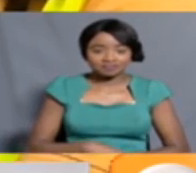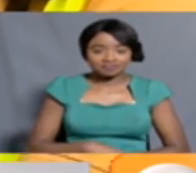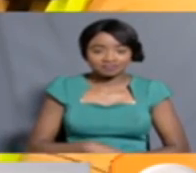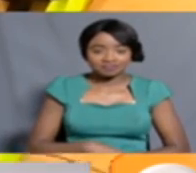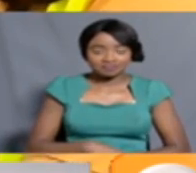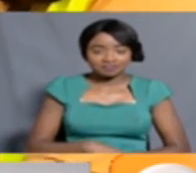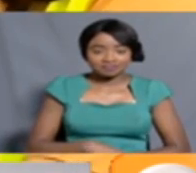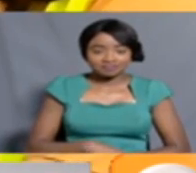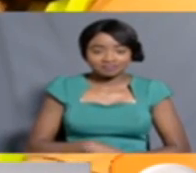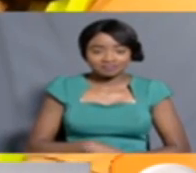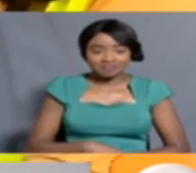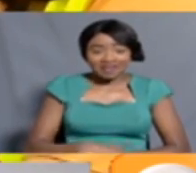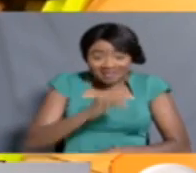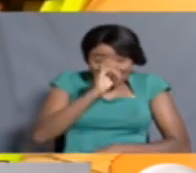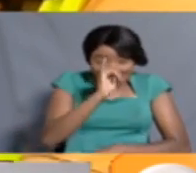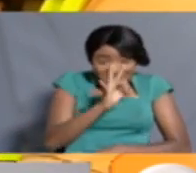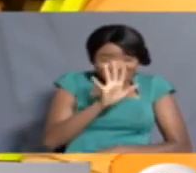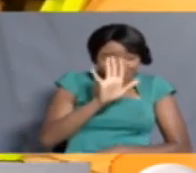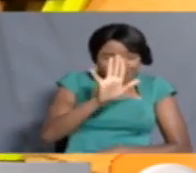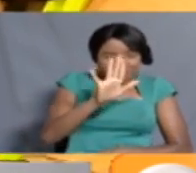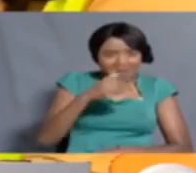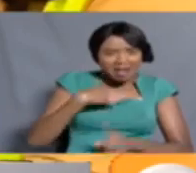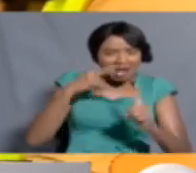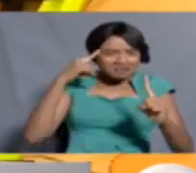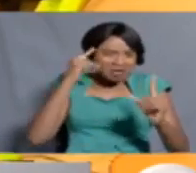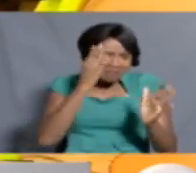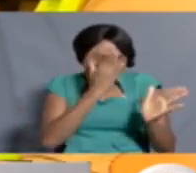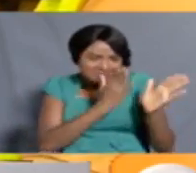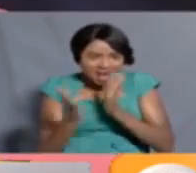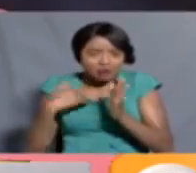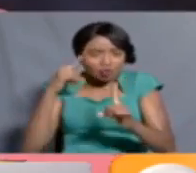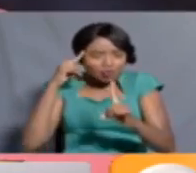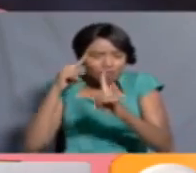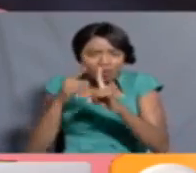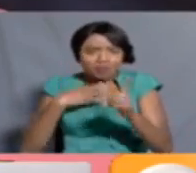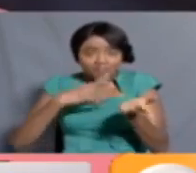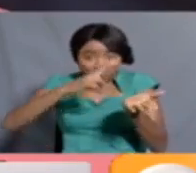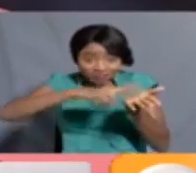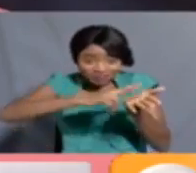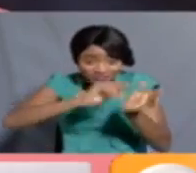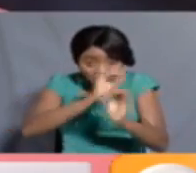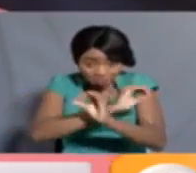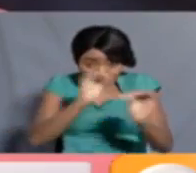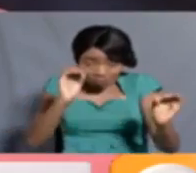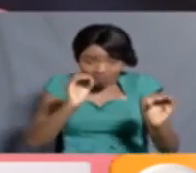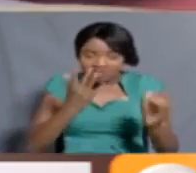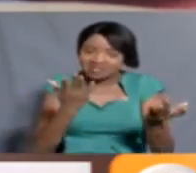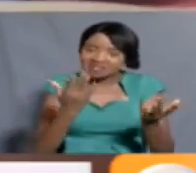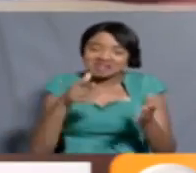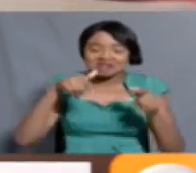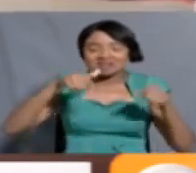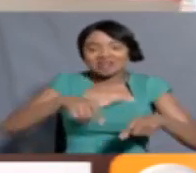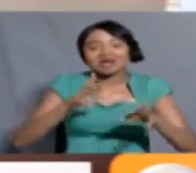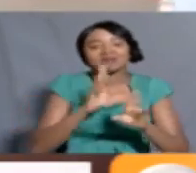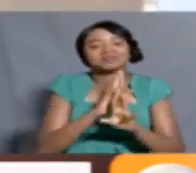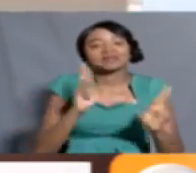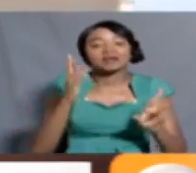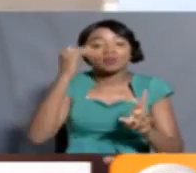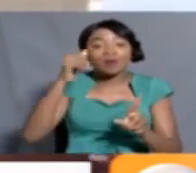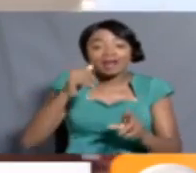Ikiwa hukuwa naniya kujisajili kwenye mpango wa serikali wa huduma namba, sasa jipange. Kwaani baada ya siku 45,